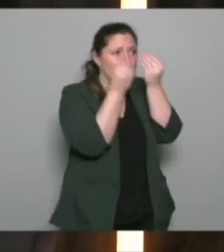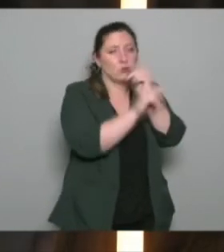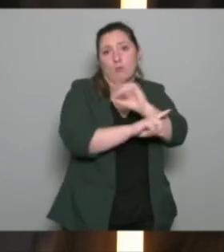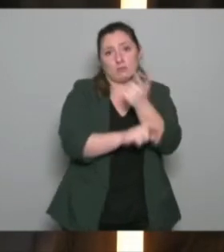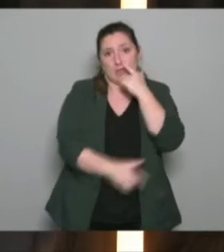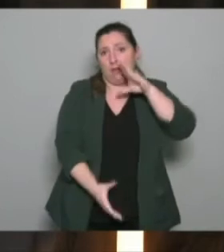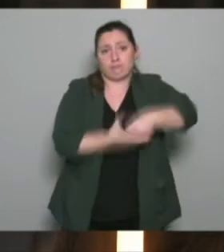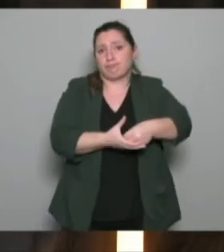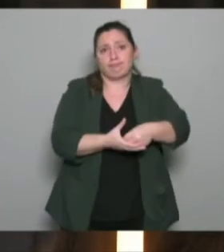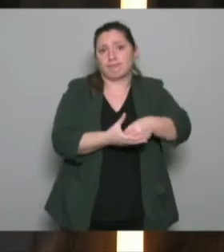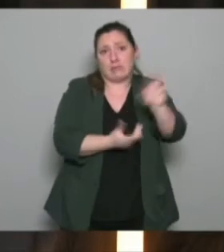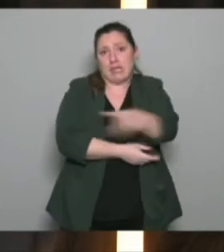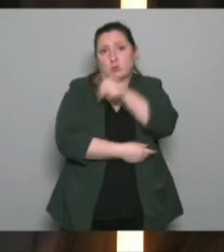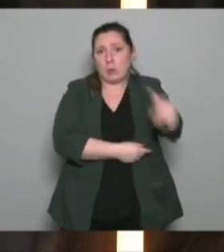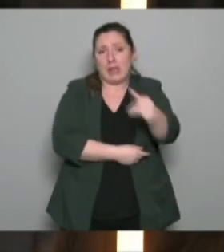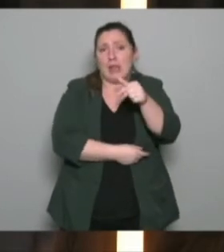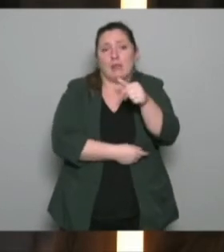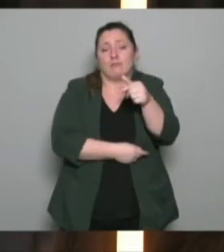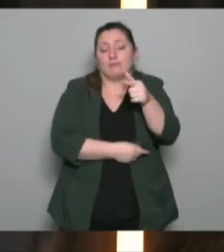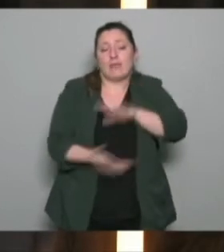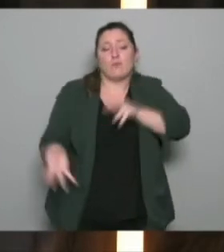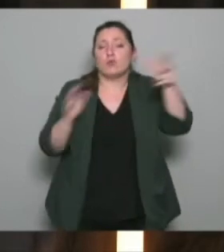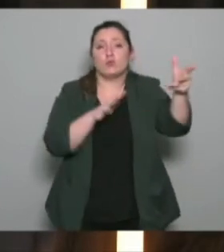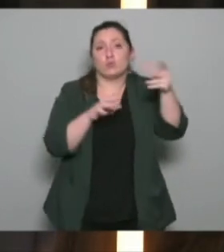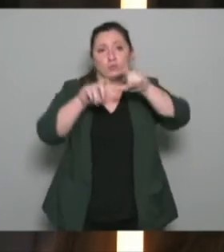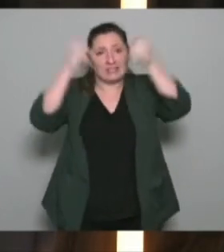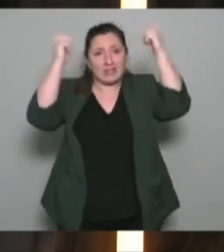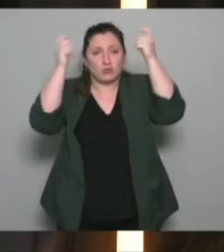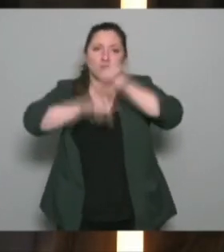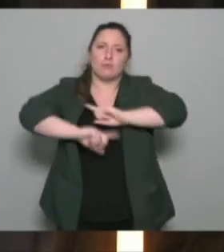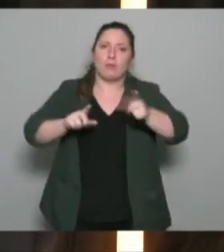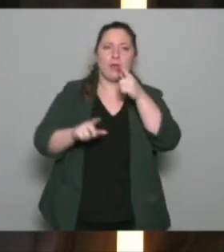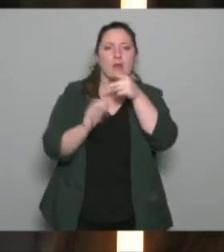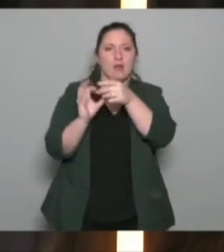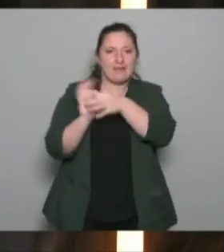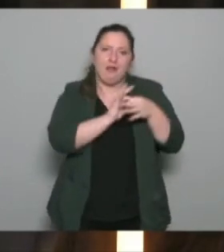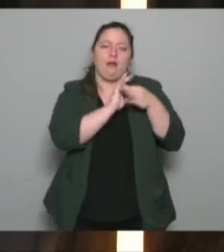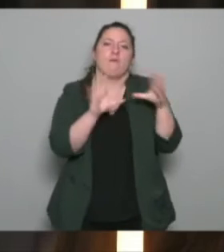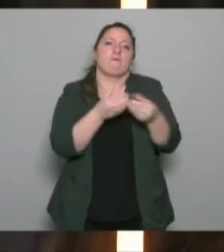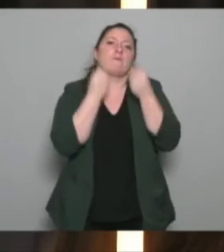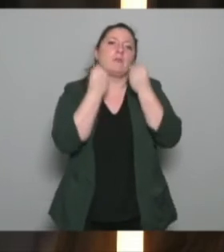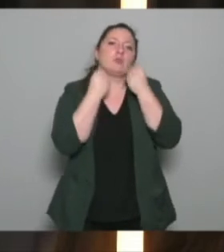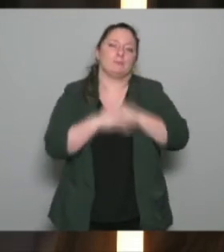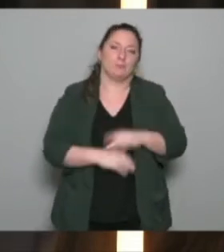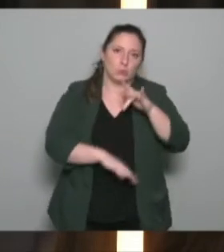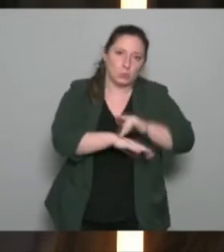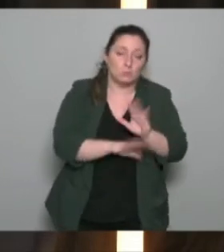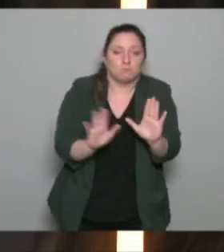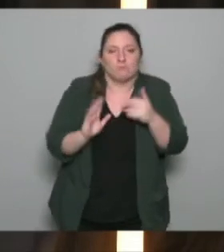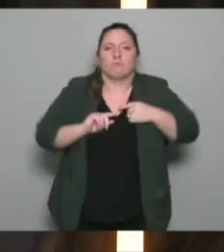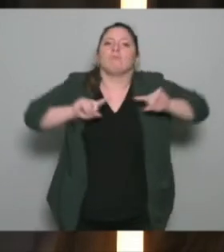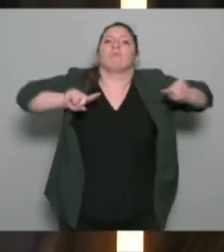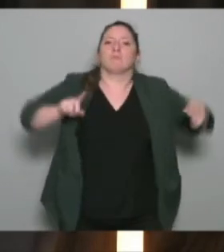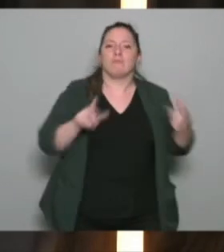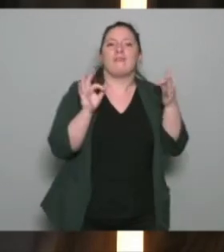professionnel et l'évolution de l'éducateur est statutaire donc elle n pas liée à la formation en ce qui concerne le fonctionnement spécifique des